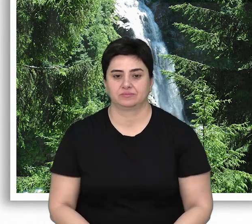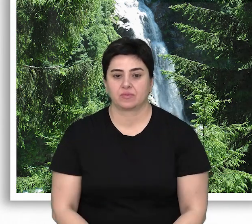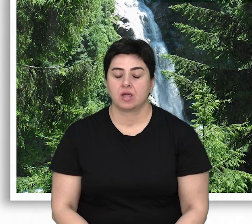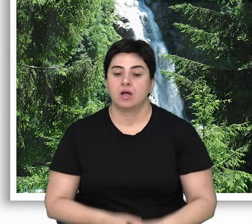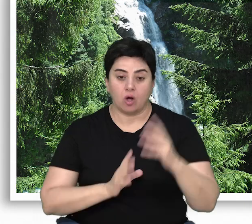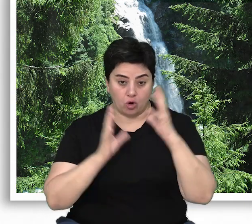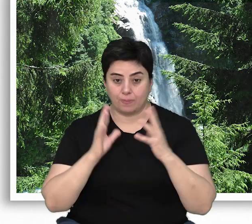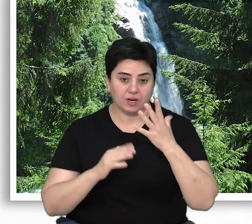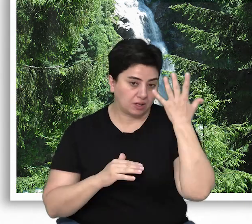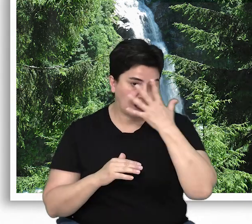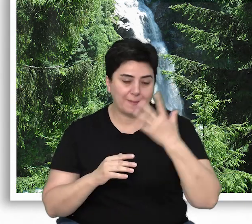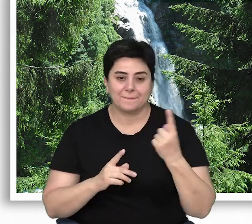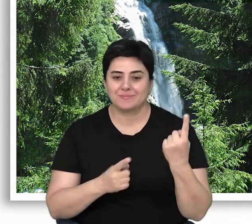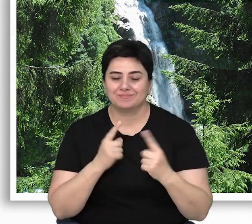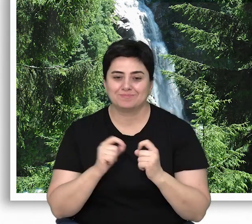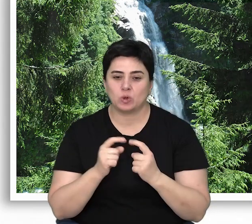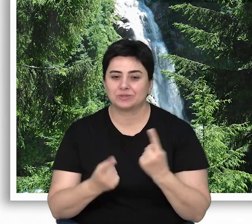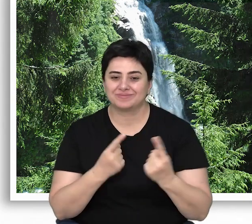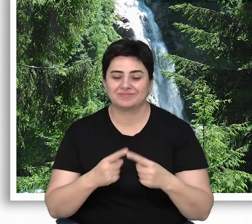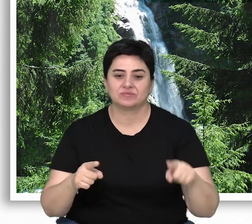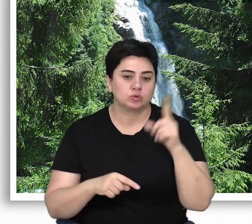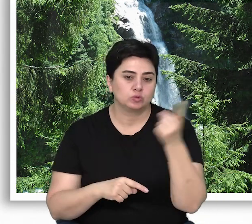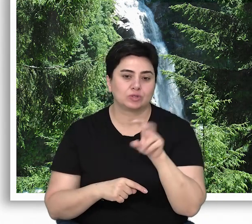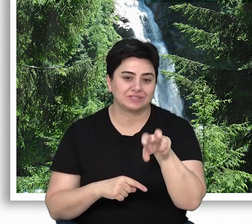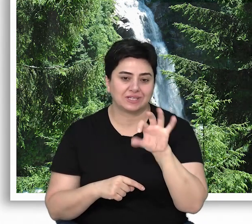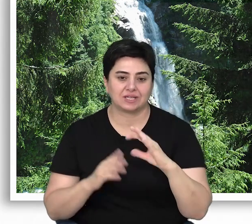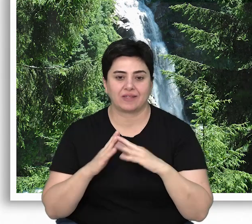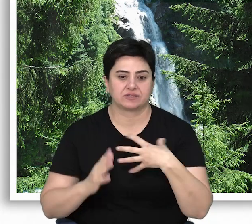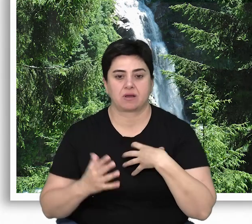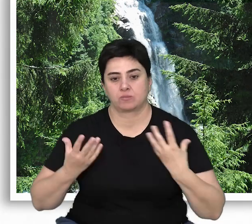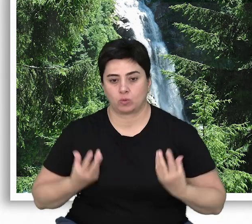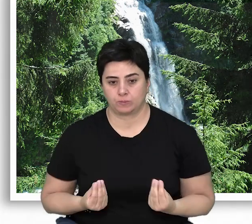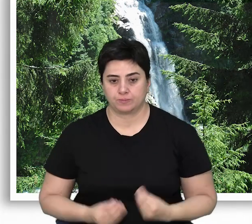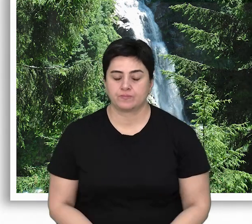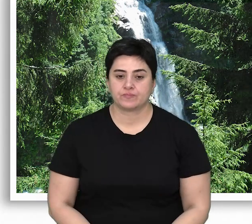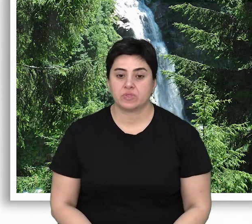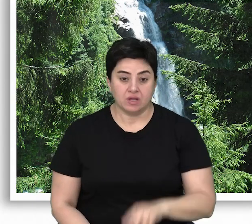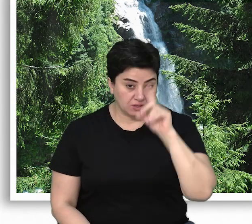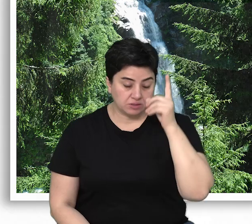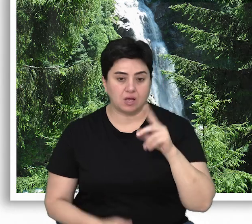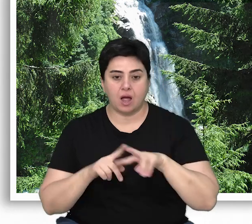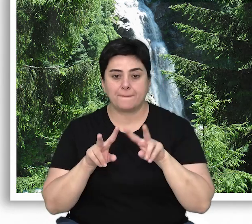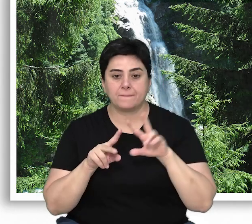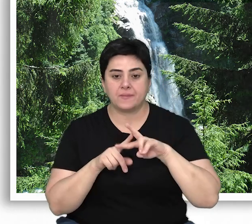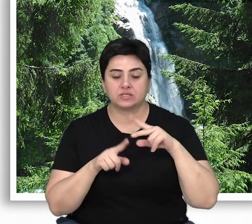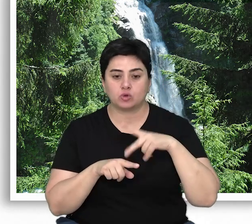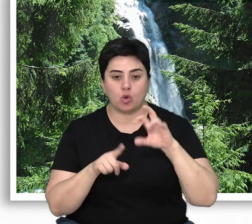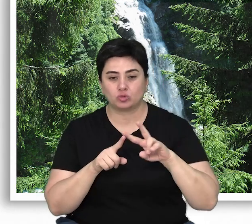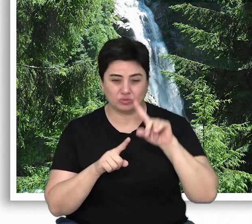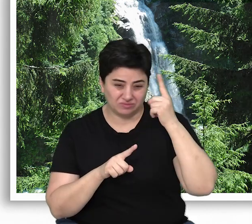Ormanlar, karasal biyolojik çeşitliliğinin yüzde 80'ine ev sahipliği yapıyor. Yalnız Amazon